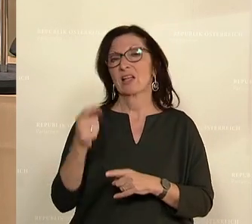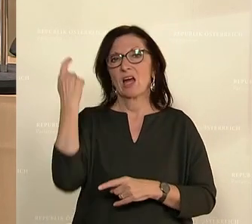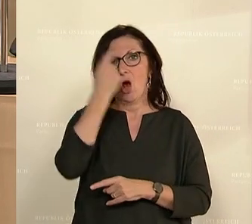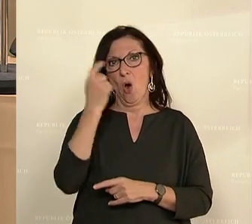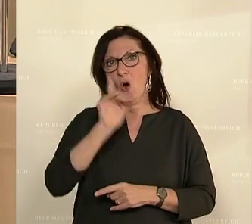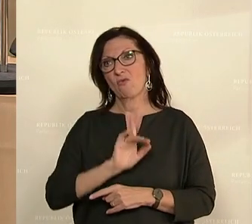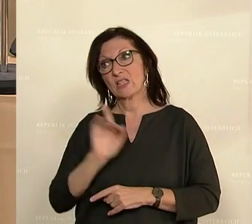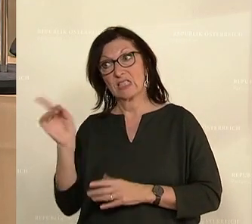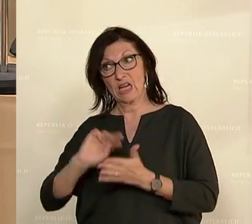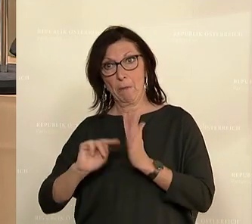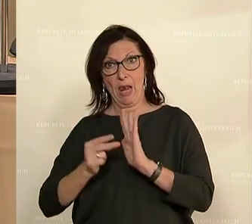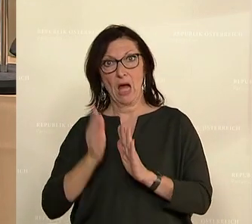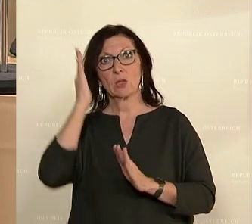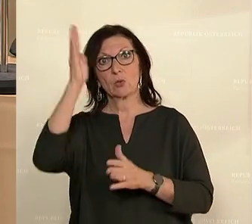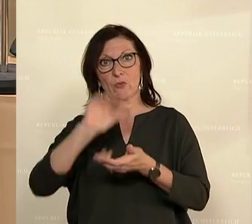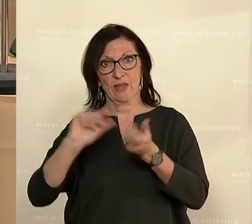Ihrer Agenda aufgenommen haben.